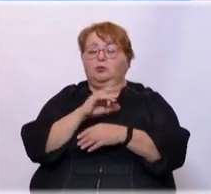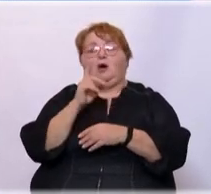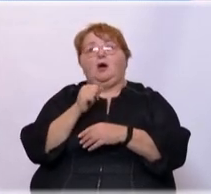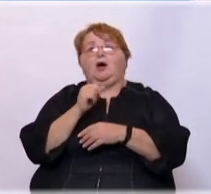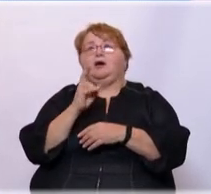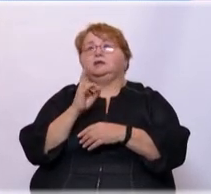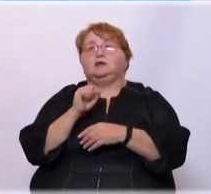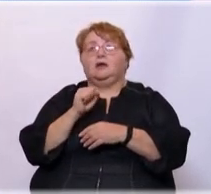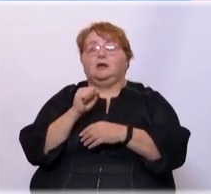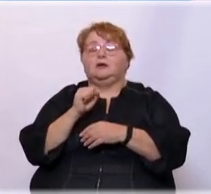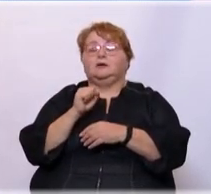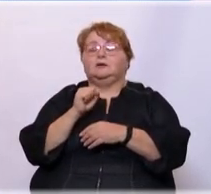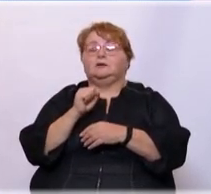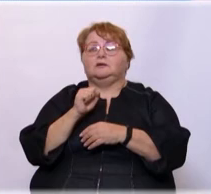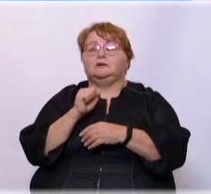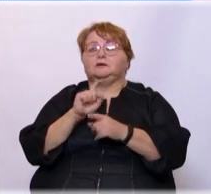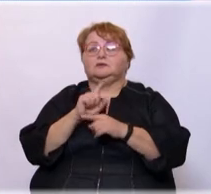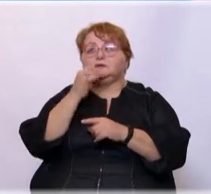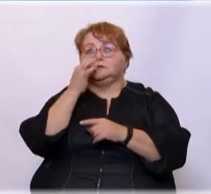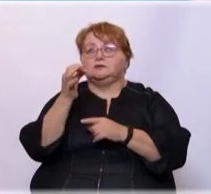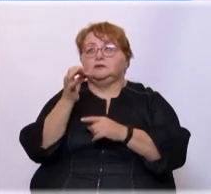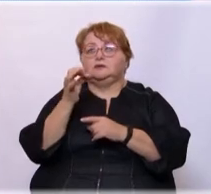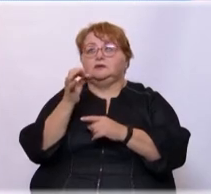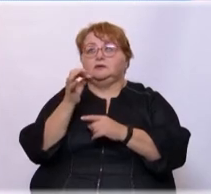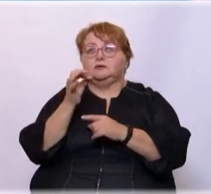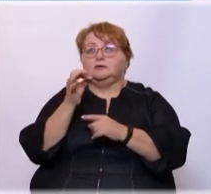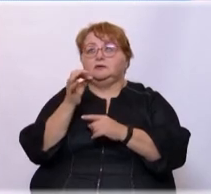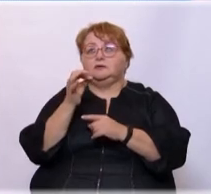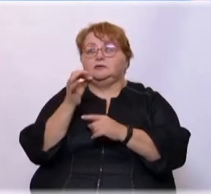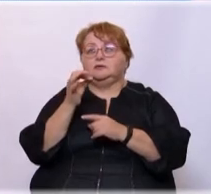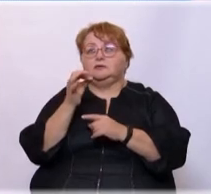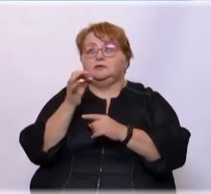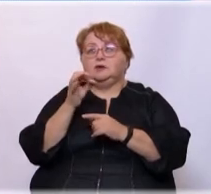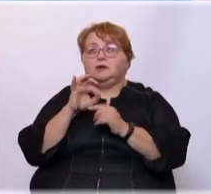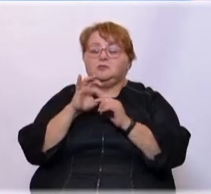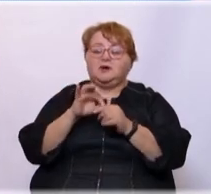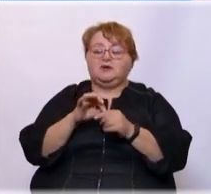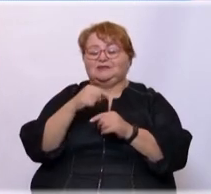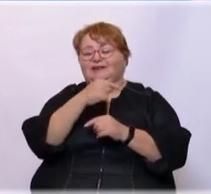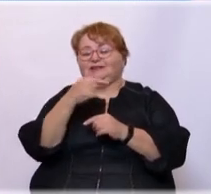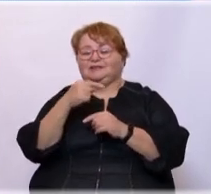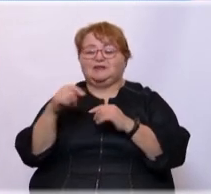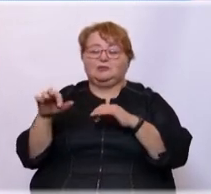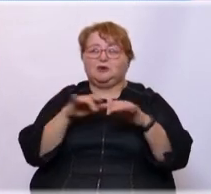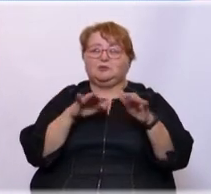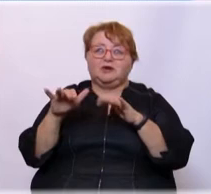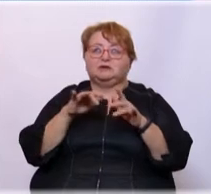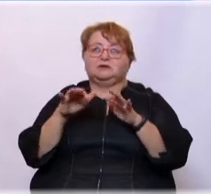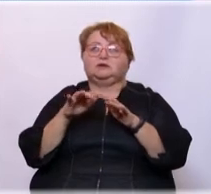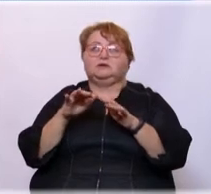приводить какие-то негативные мероприятия, которые были. Ну, знаете, да?